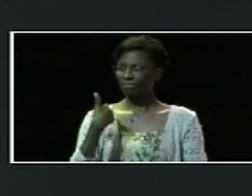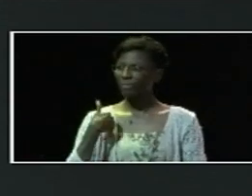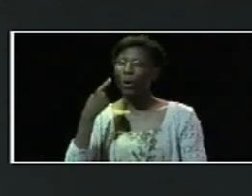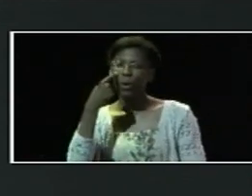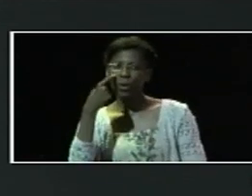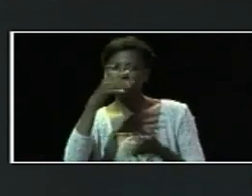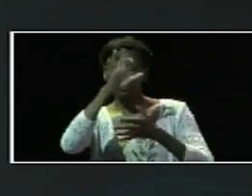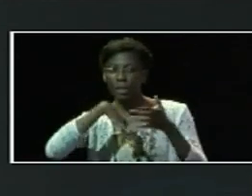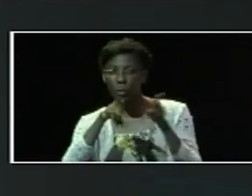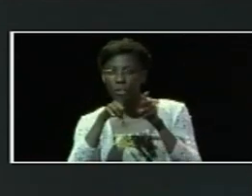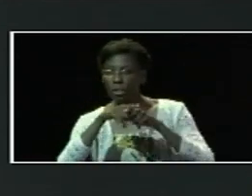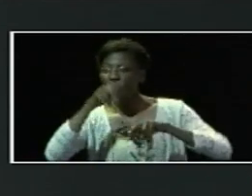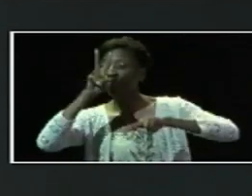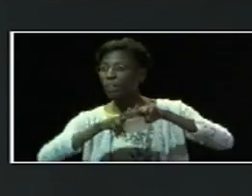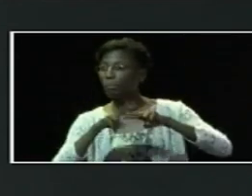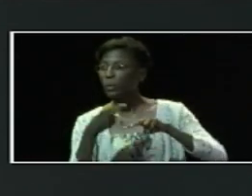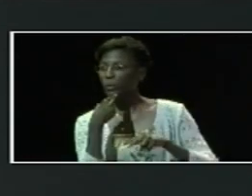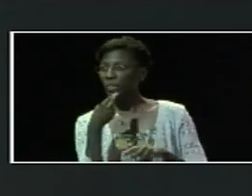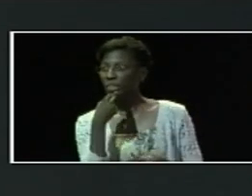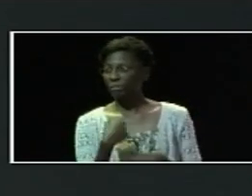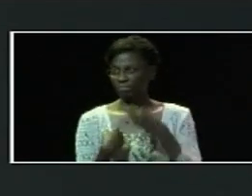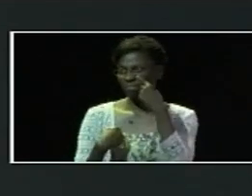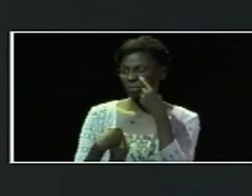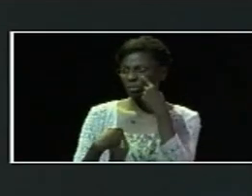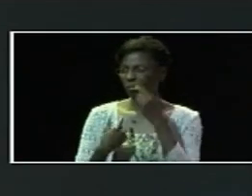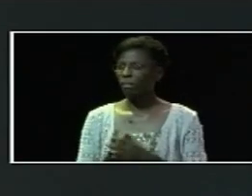verbes qui sont utilisés, vous commencez à comprendre ce que